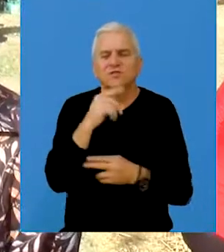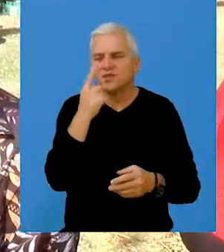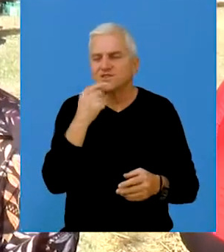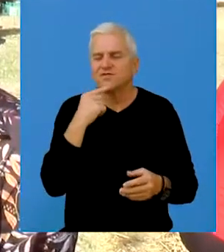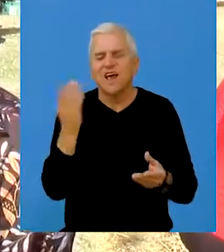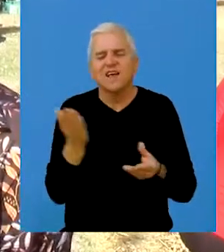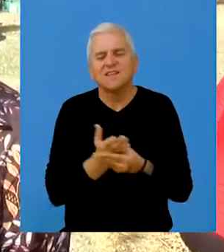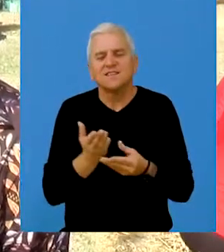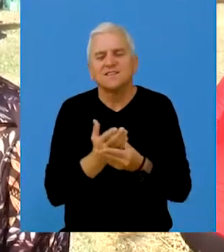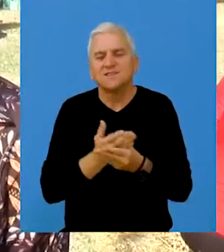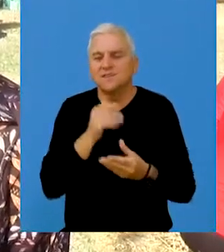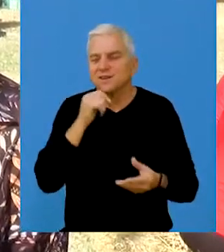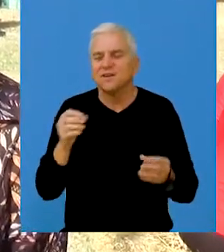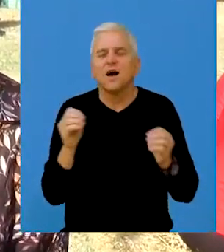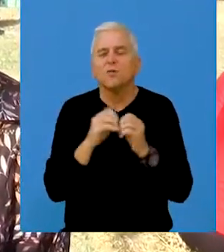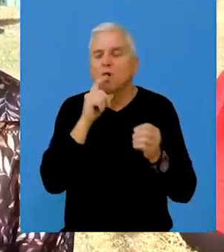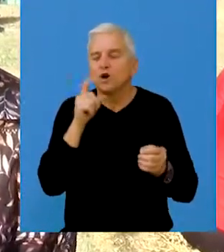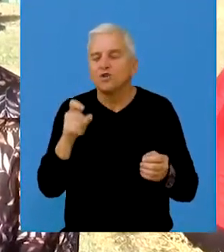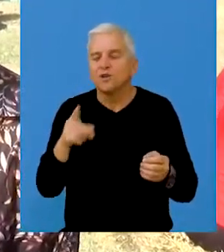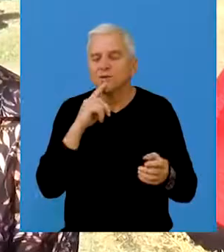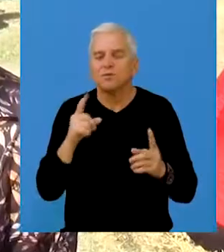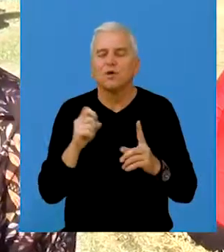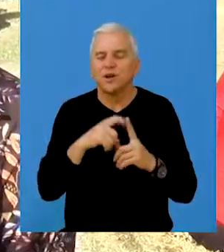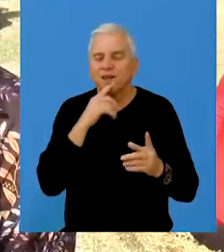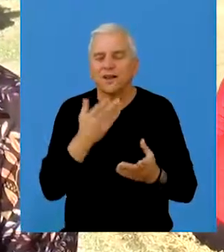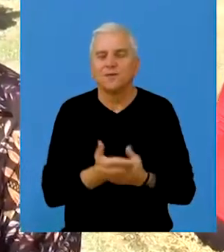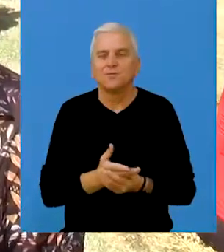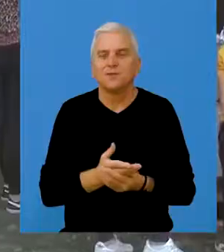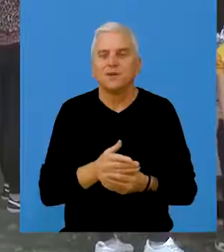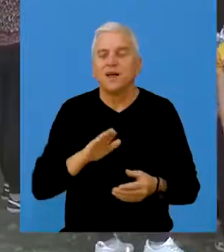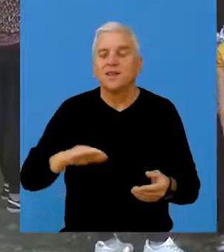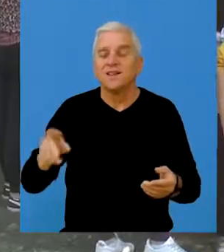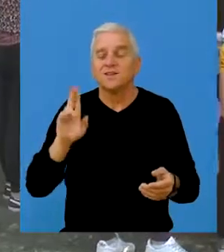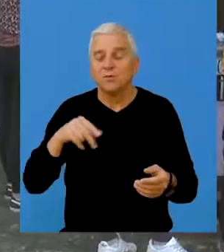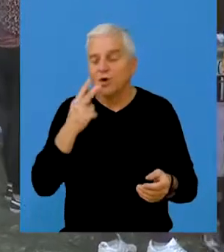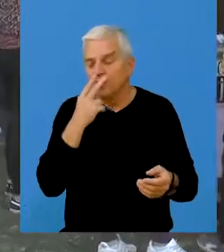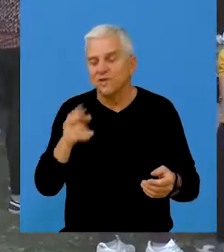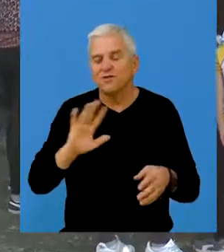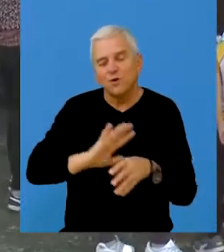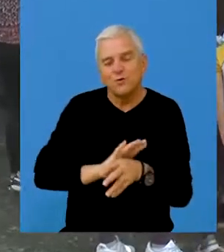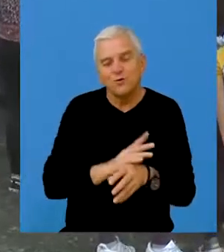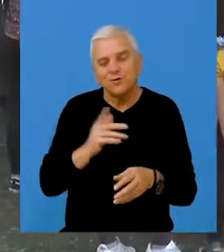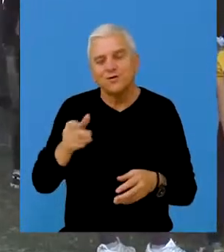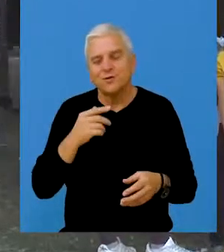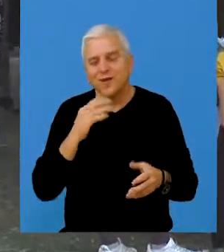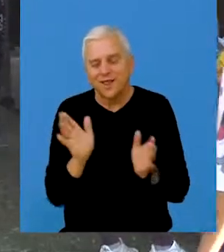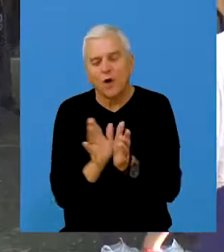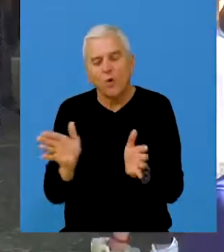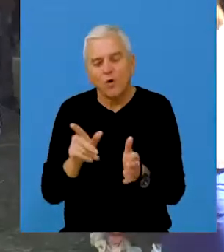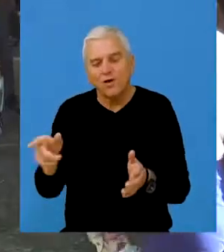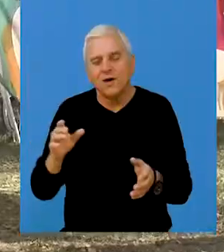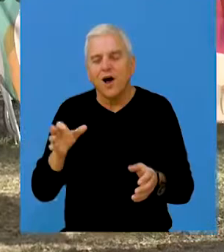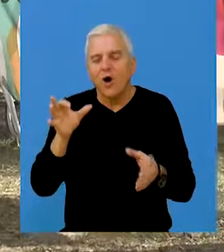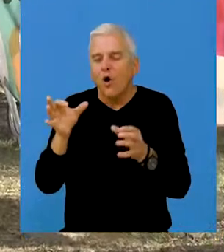najviše dopao ovaj sandvič, oni kažu porčeta, ali je porketa sandvič. Deca su imala priliku da uživaju u svom